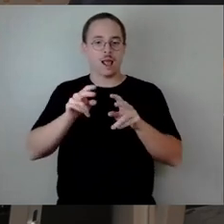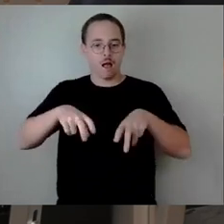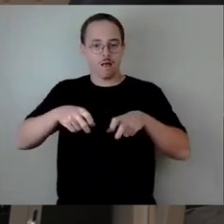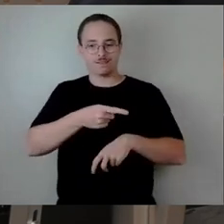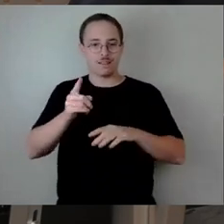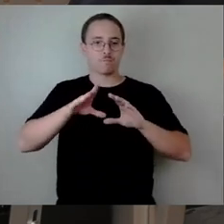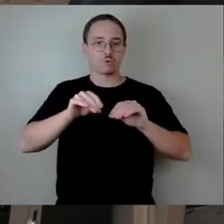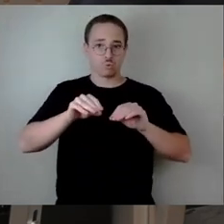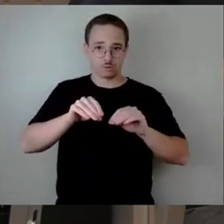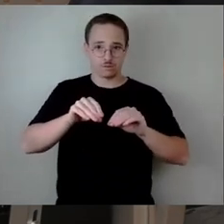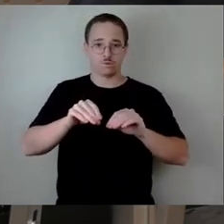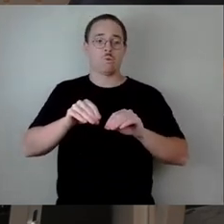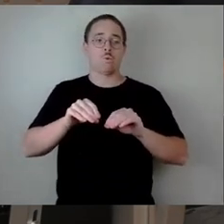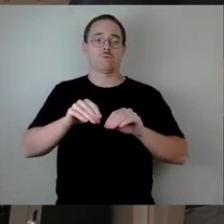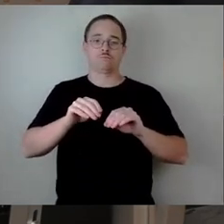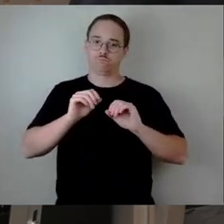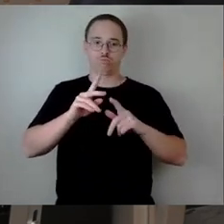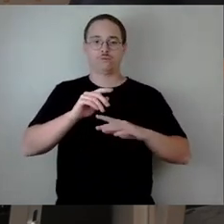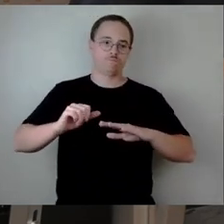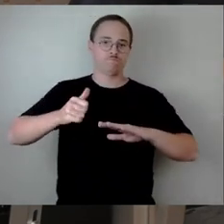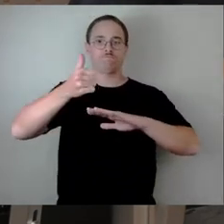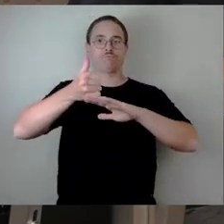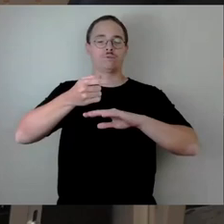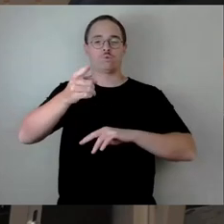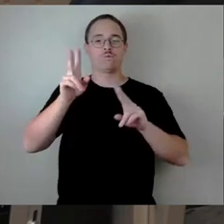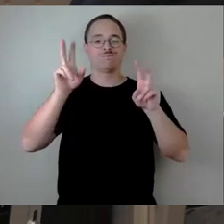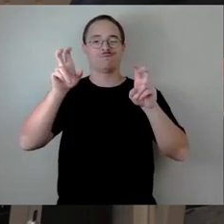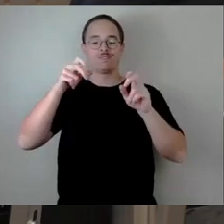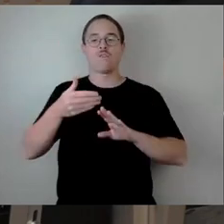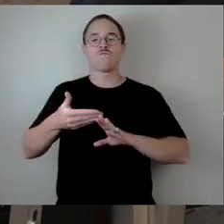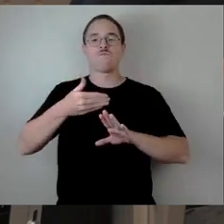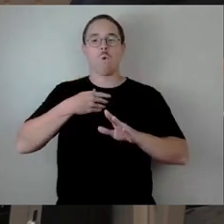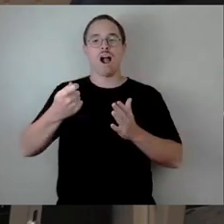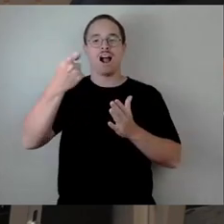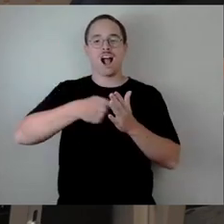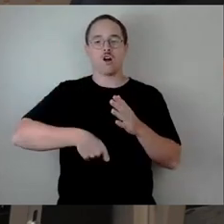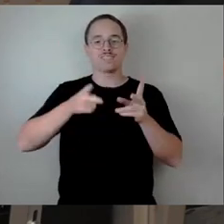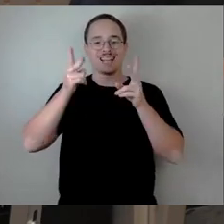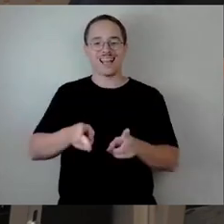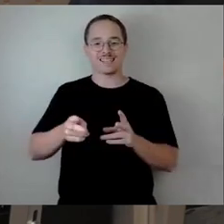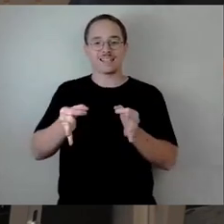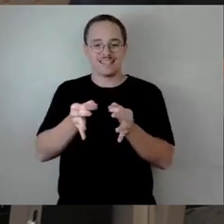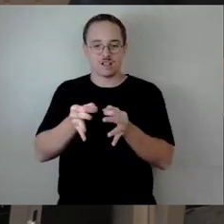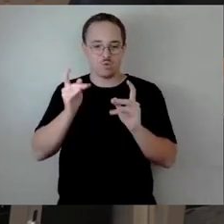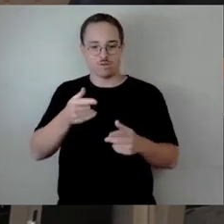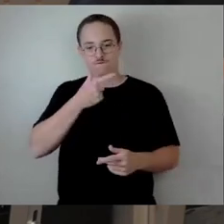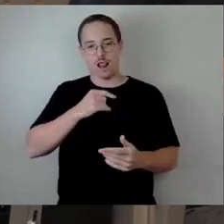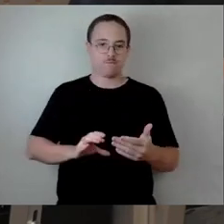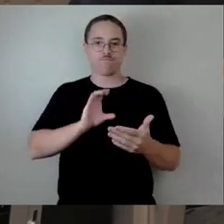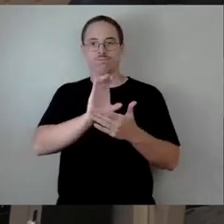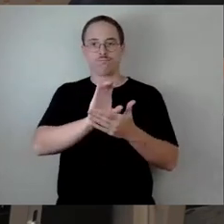vorrangig mit so einer Vorkaufsrechtssatzung sichern und den Kleingartenanlagen eine